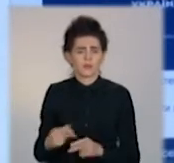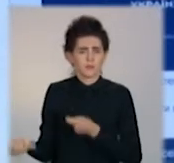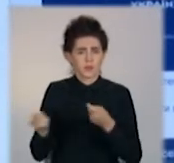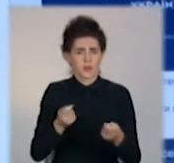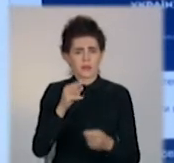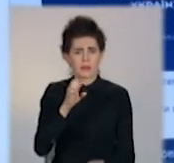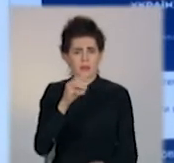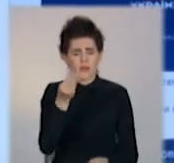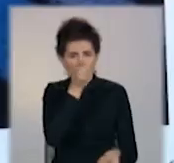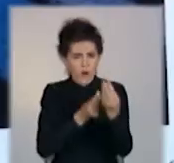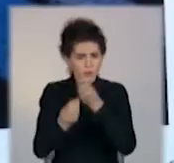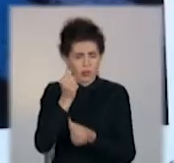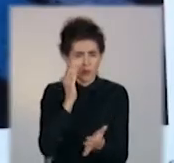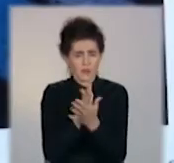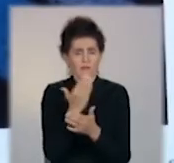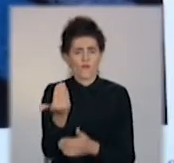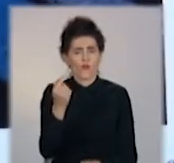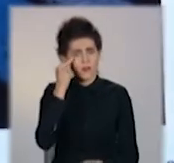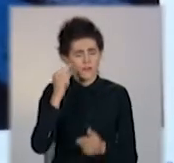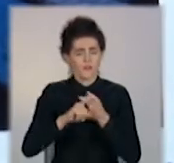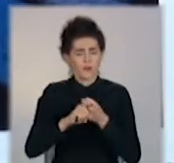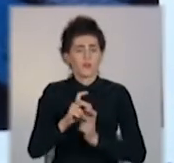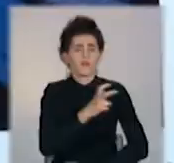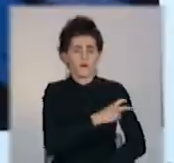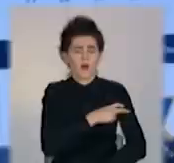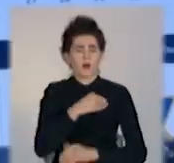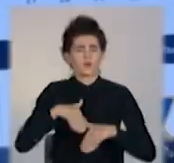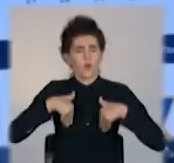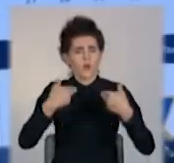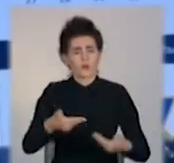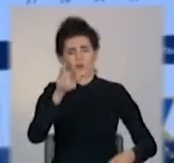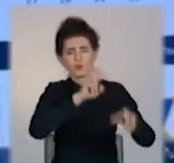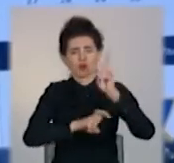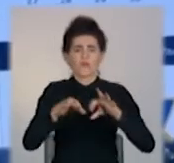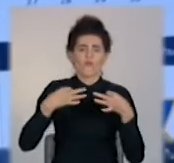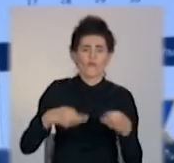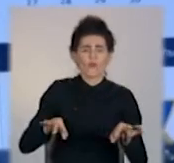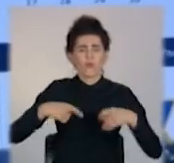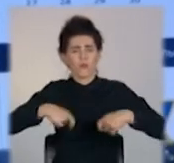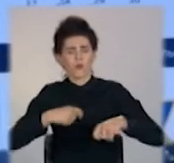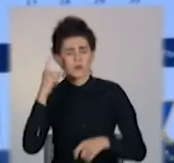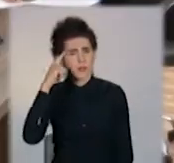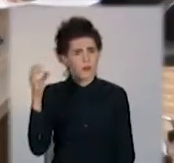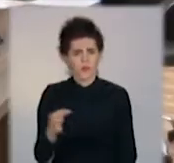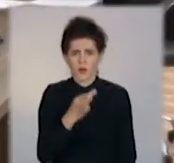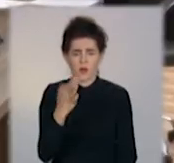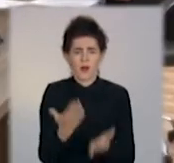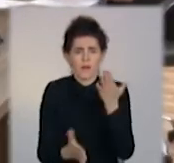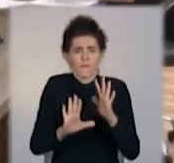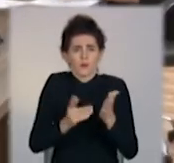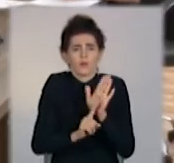фальшивих експрес-тестів на коронавірус. Тож медики не радять шукати їх у вільному продажі, а за перших проявів